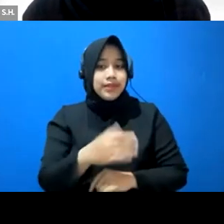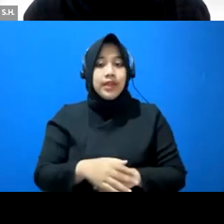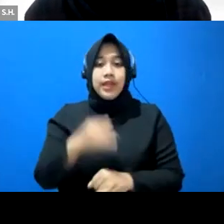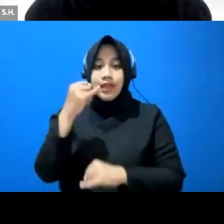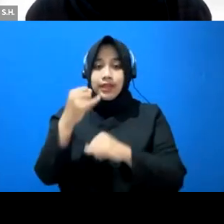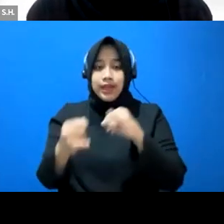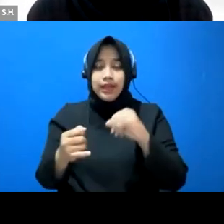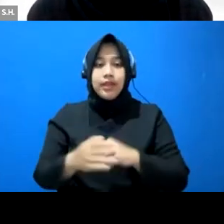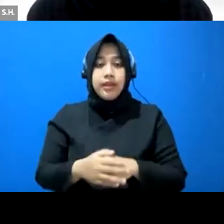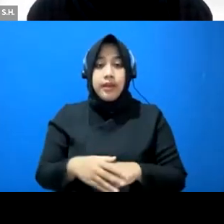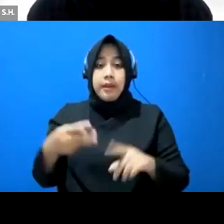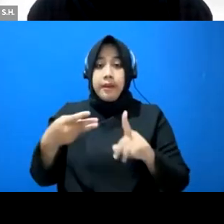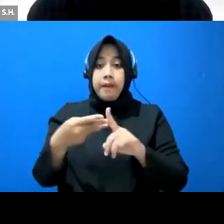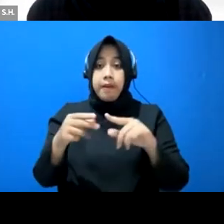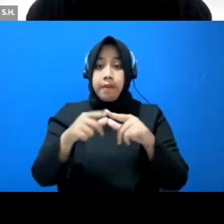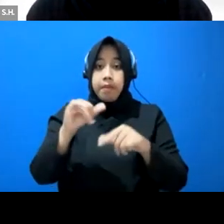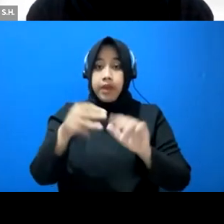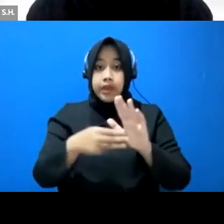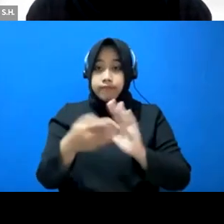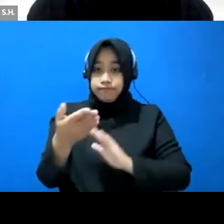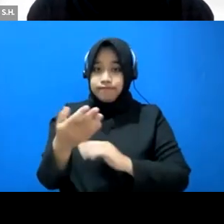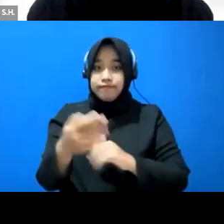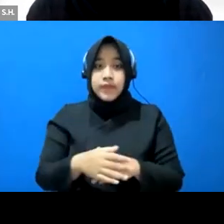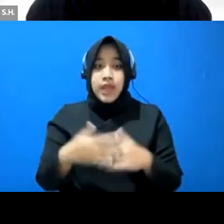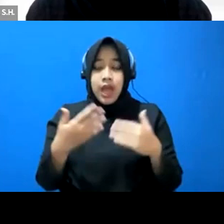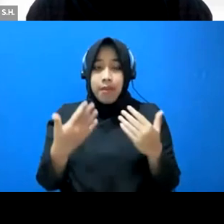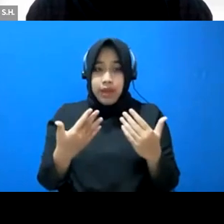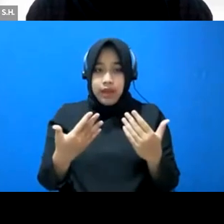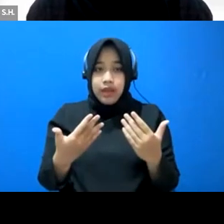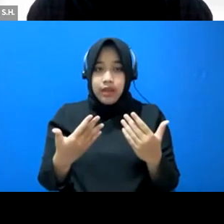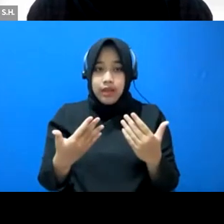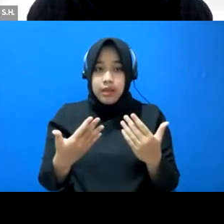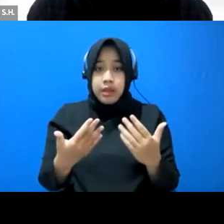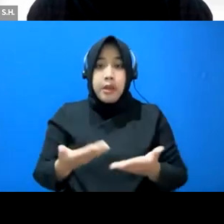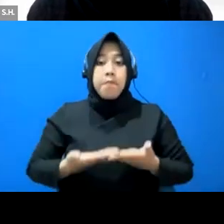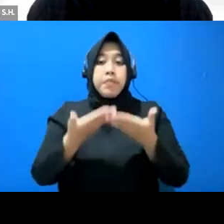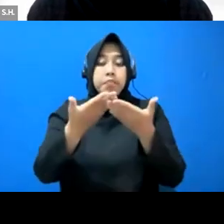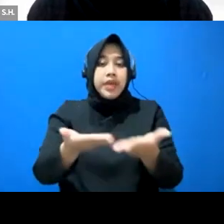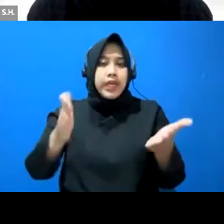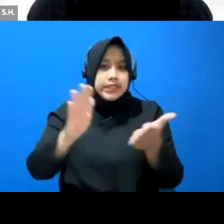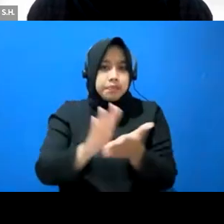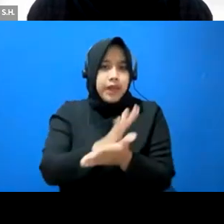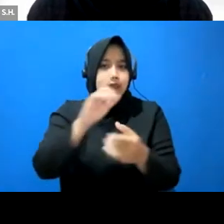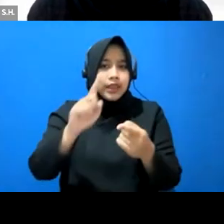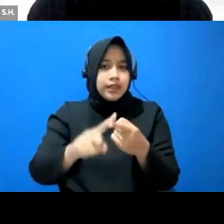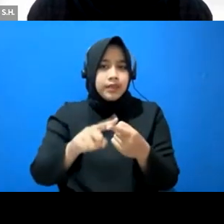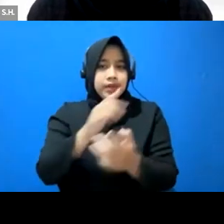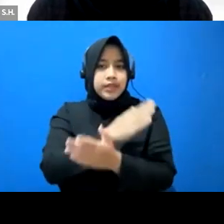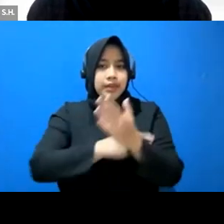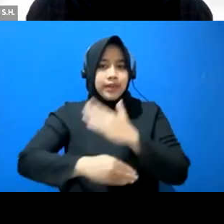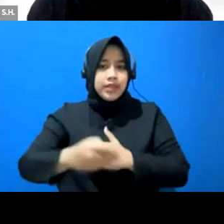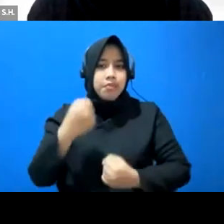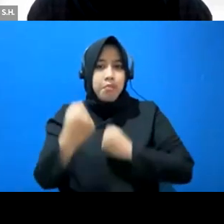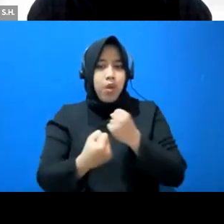Mas Baim bagaimana di sana apakah memberikan kesempatan untuk berkandakan disabot untuk melakukan